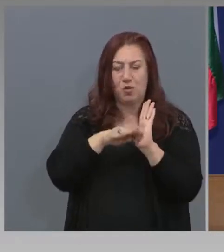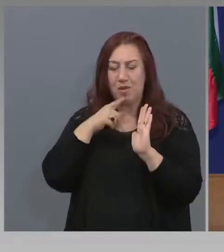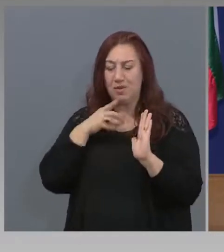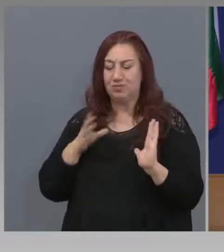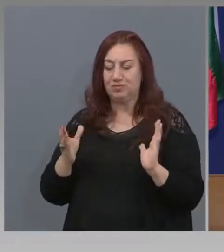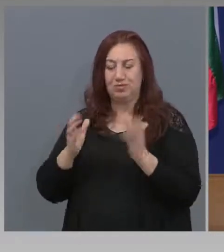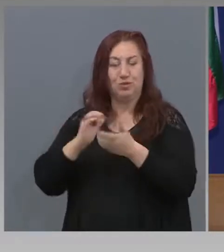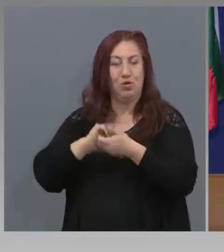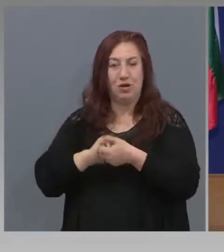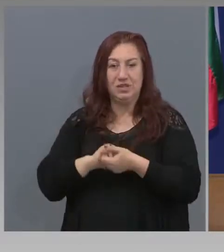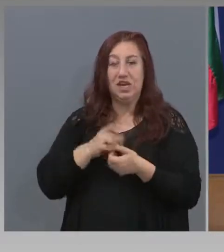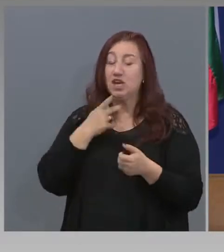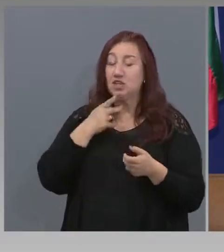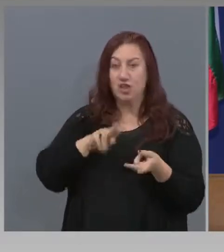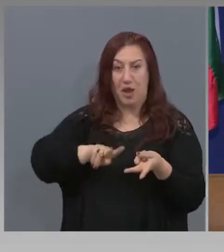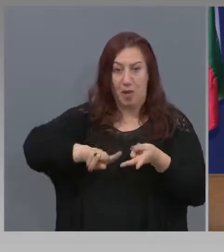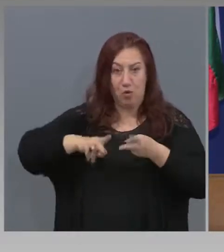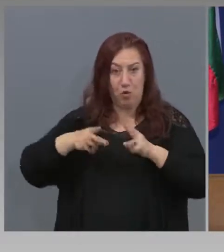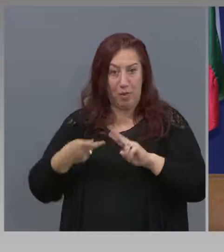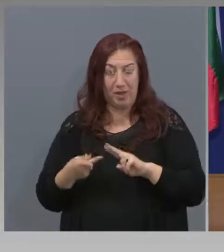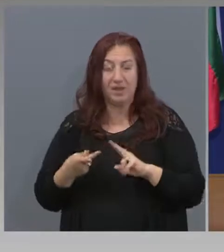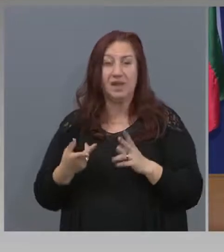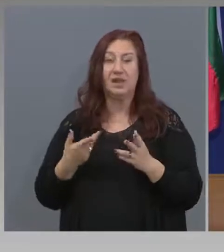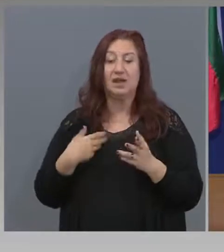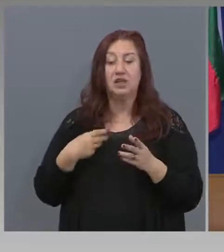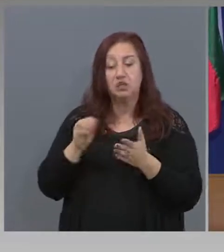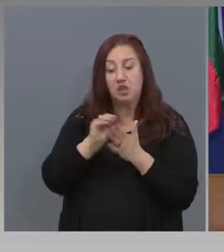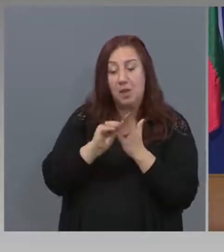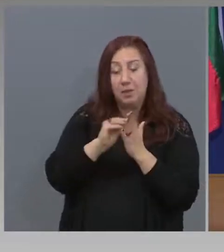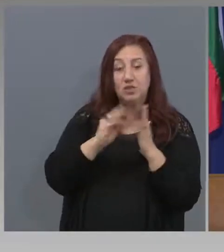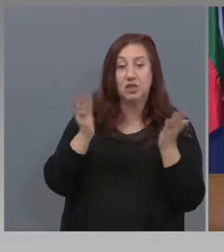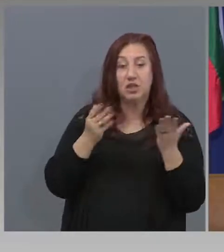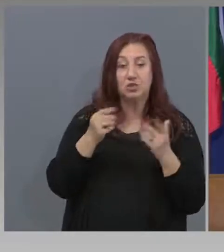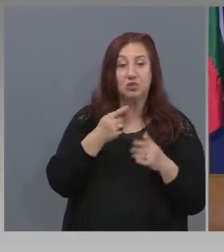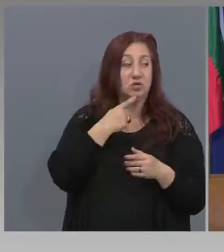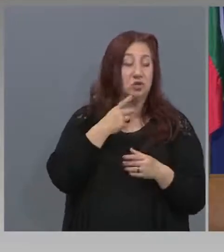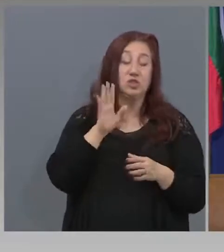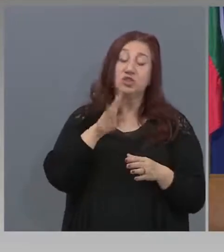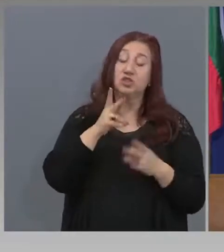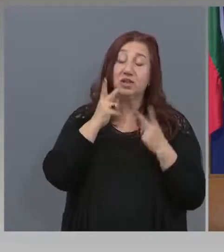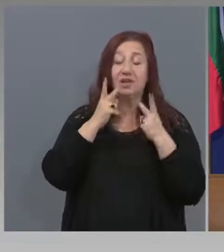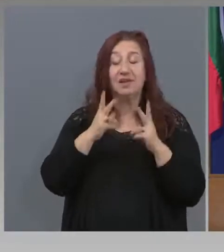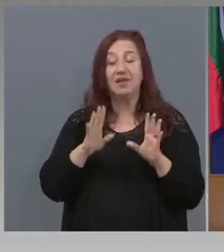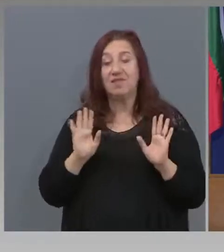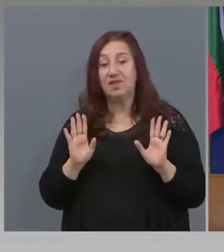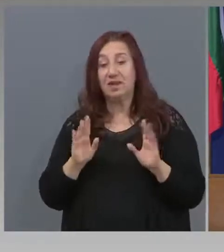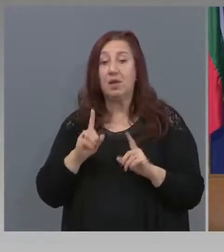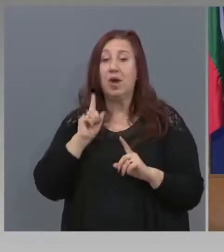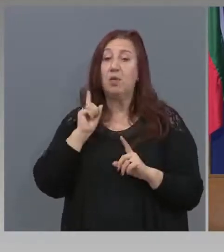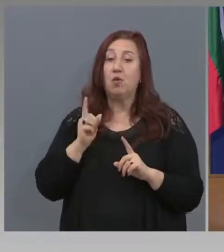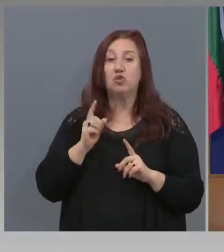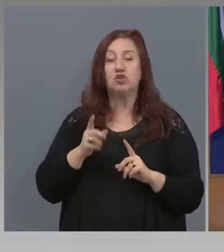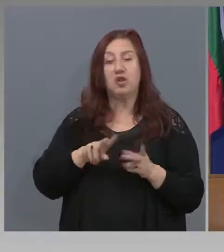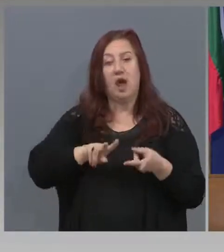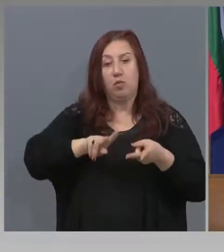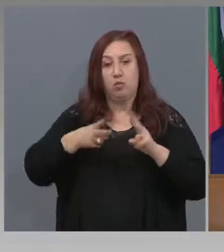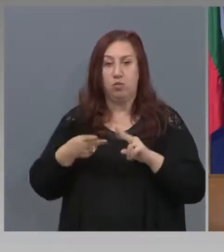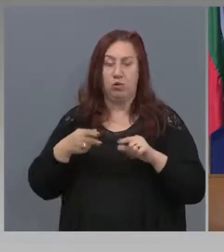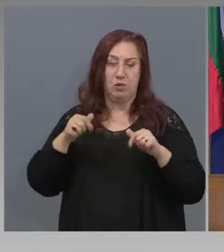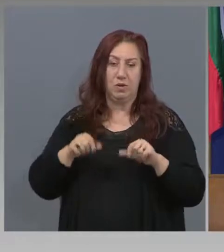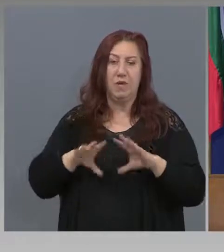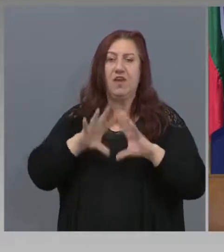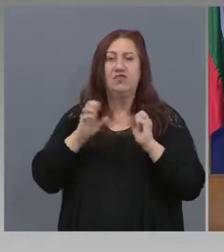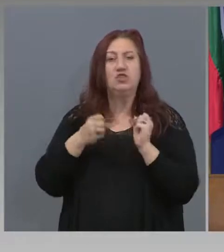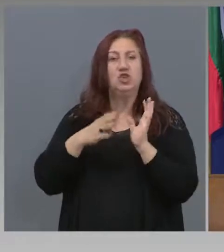управление и господин Каракачанов и господин Семенов. може да се актуализира. Всички документи, на които се базира